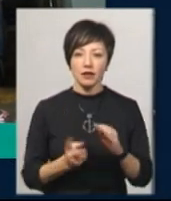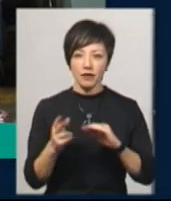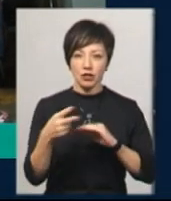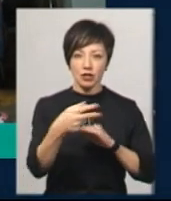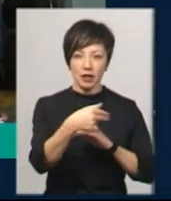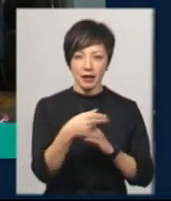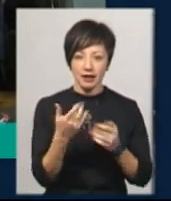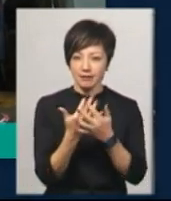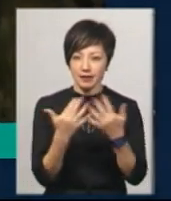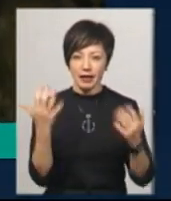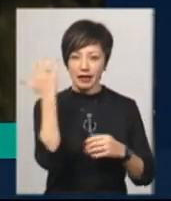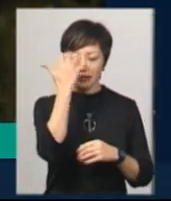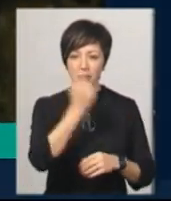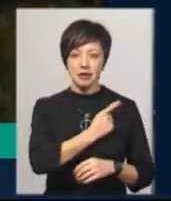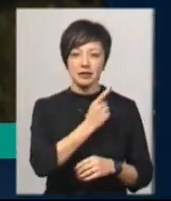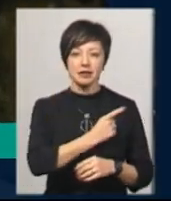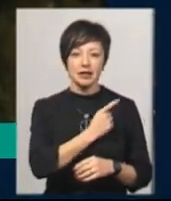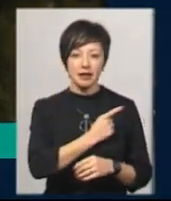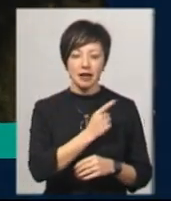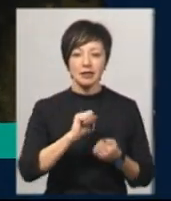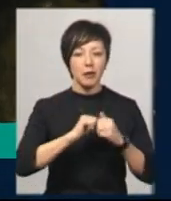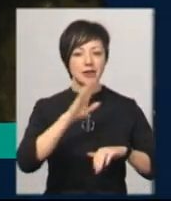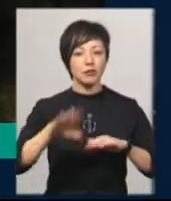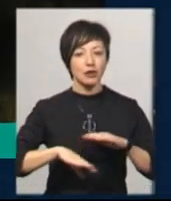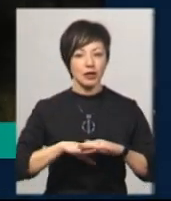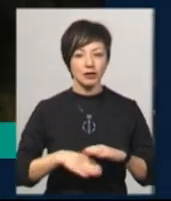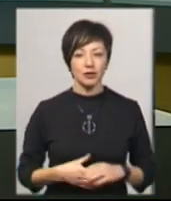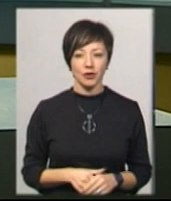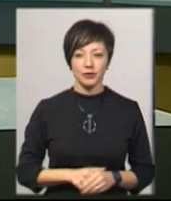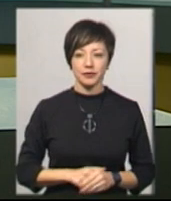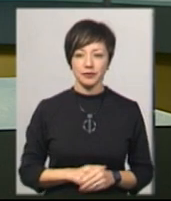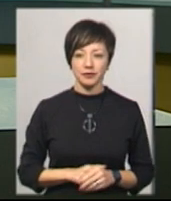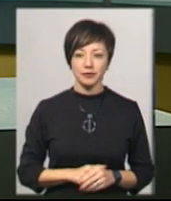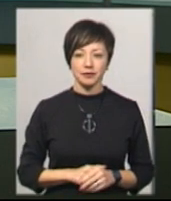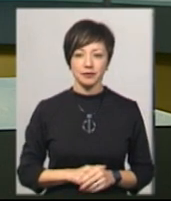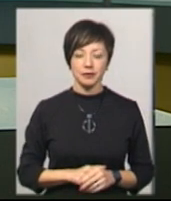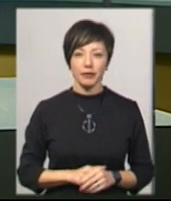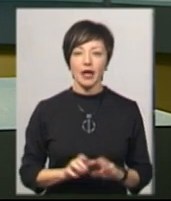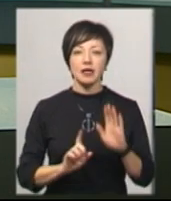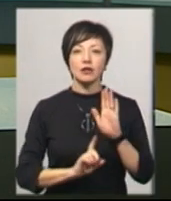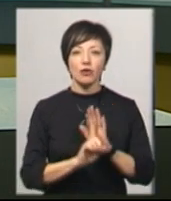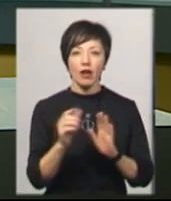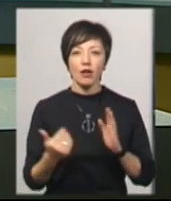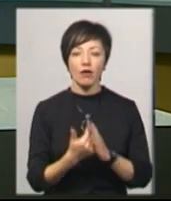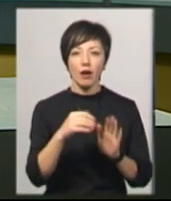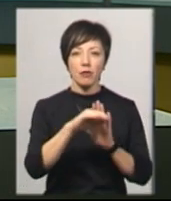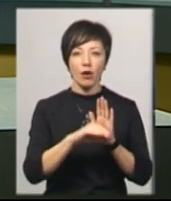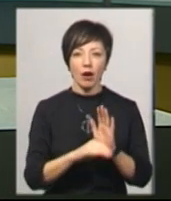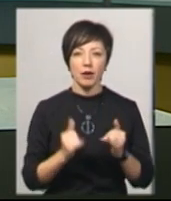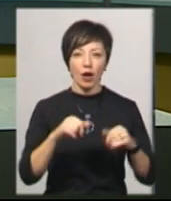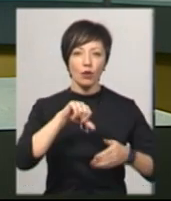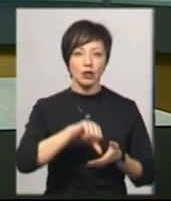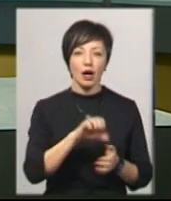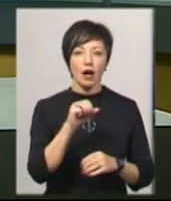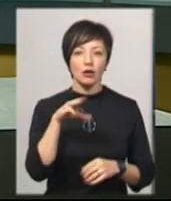об'ємні витинанки незряча майстриня Ольга Негода з Кам'янця-Подільського. Стартувала нова програма для учасників